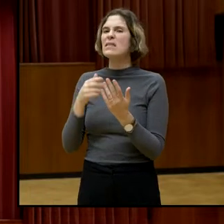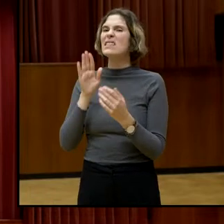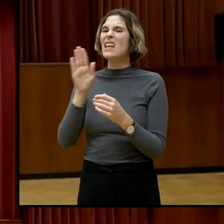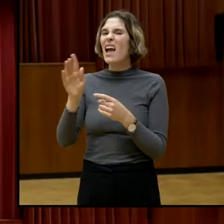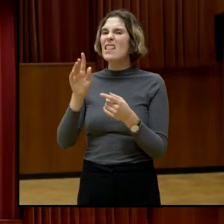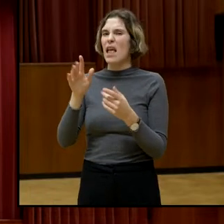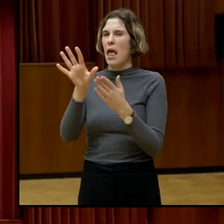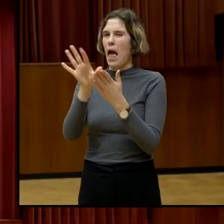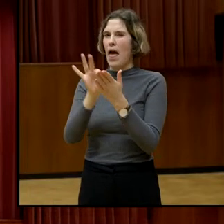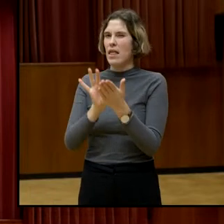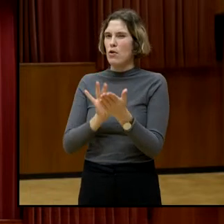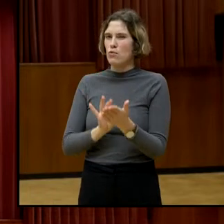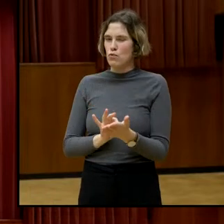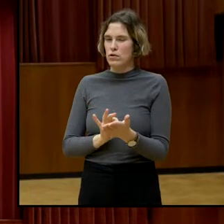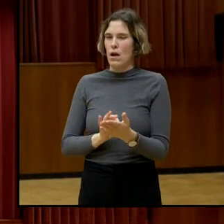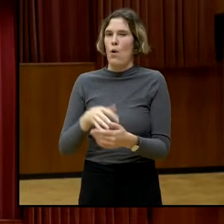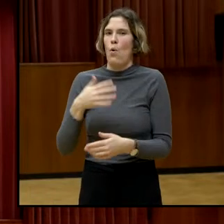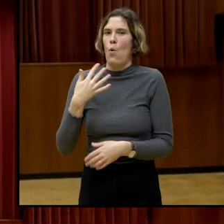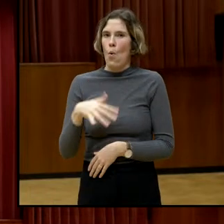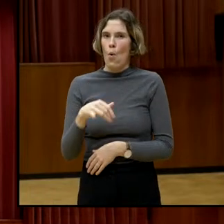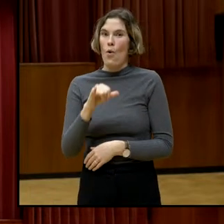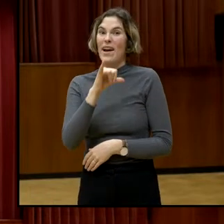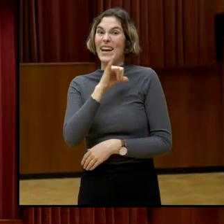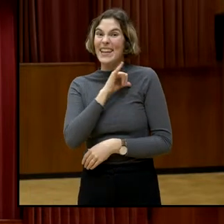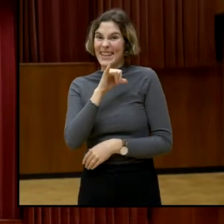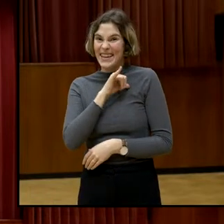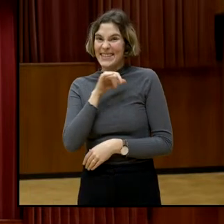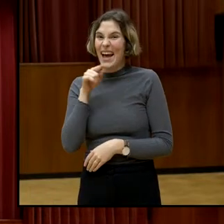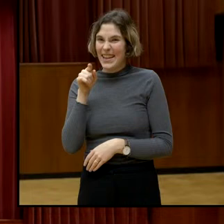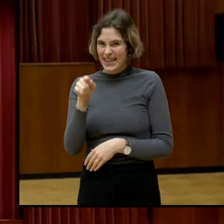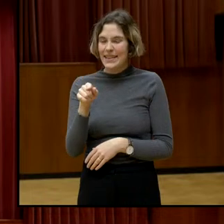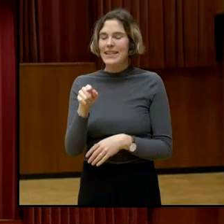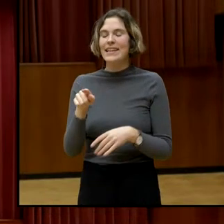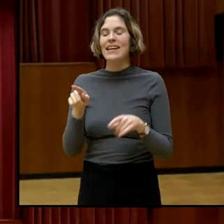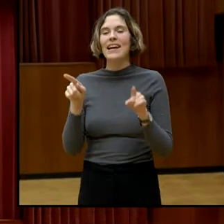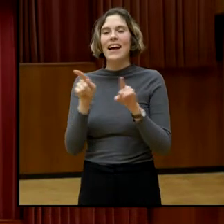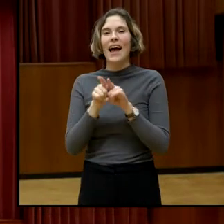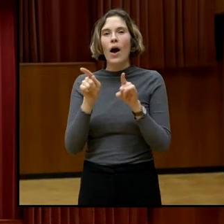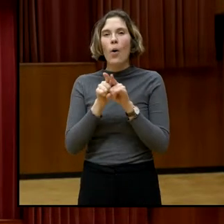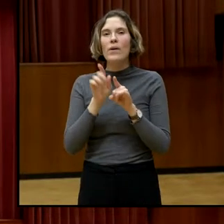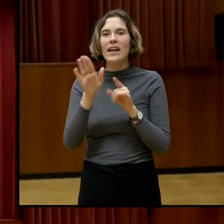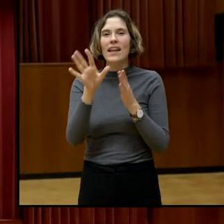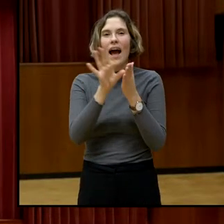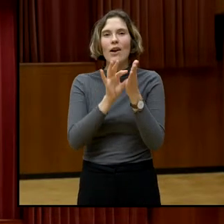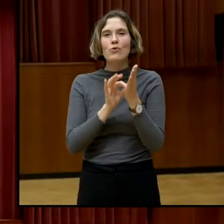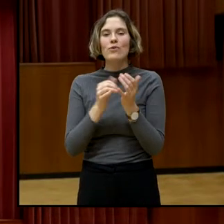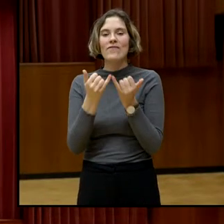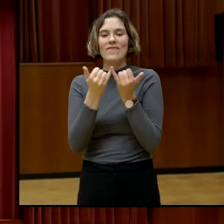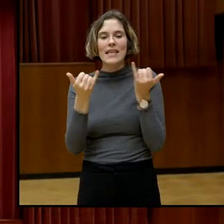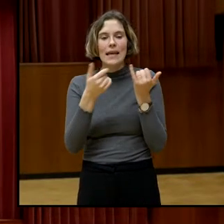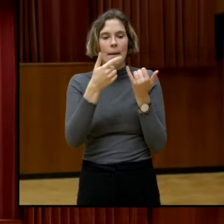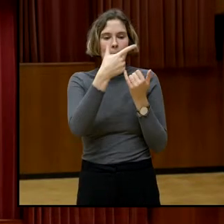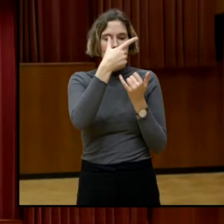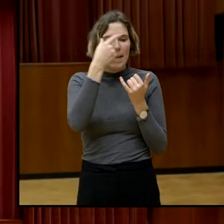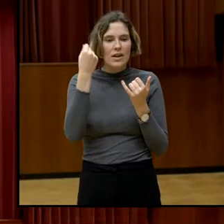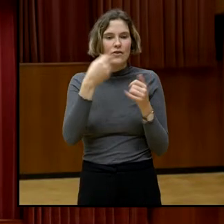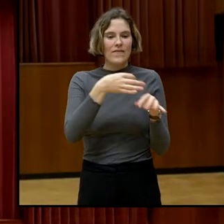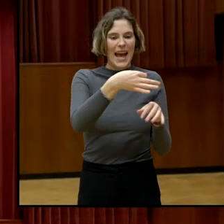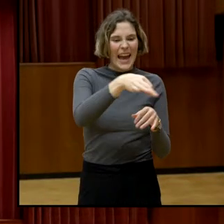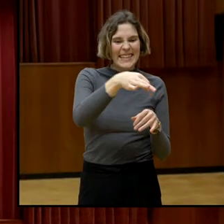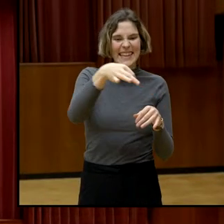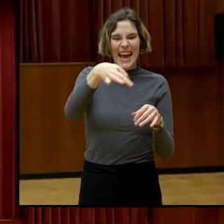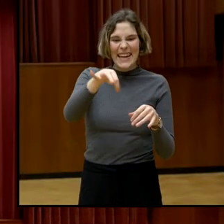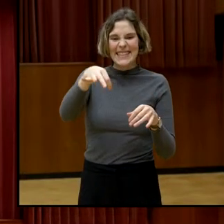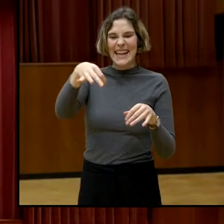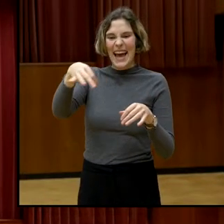eben gerade bezüglich auf die Vereinzelung der Menschen, was das für Auswirkungen auf die Demokratie hat. Das haben wir